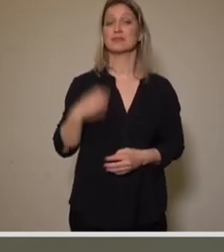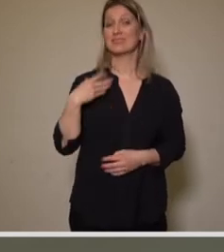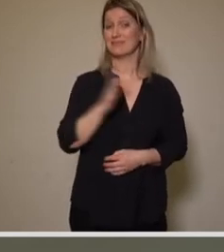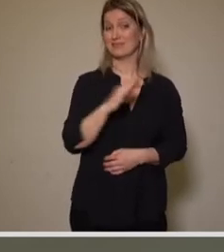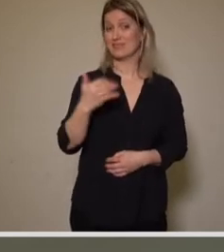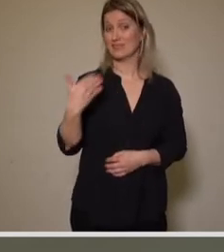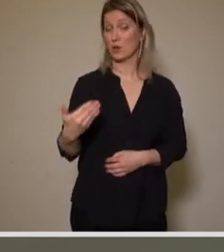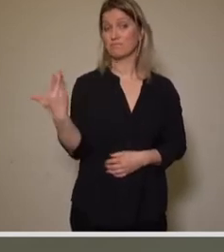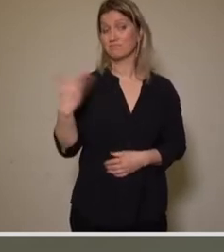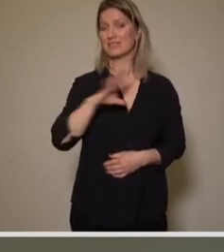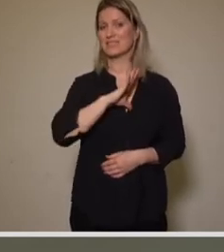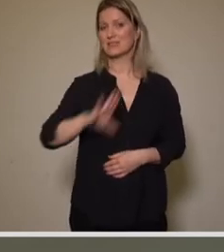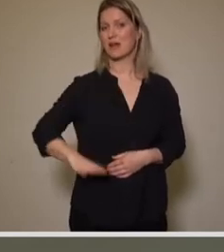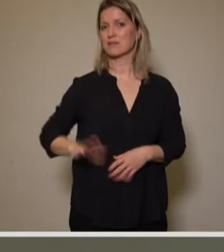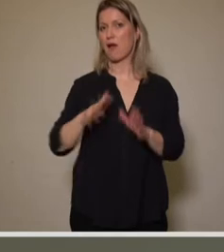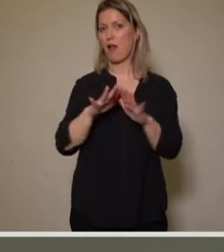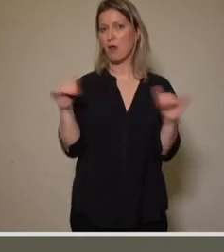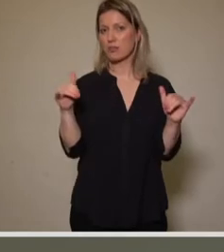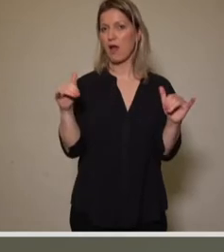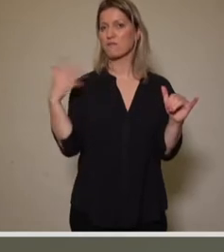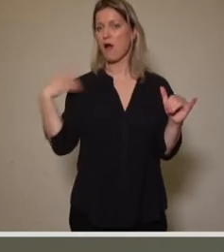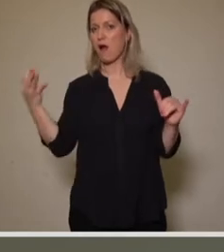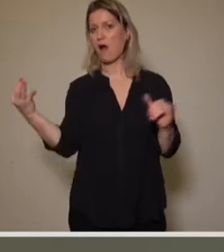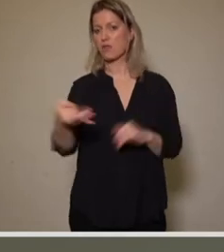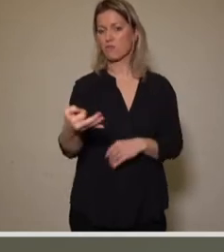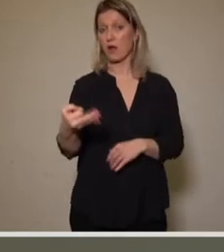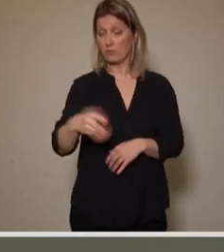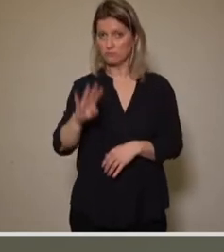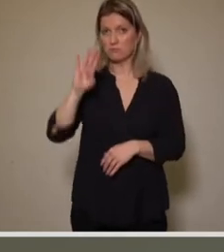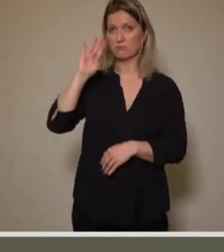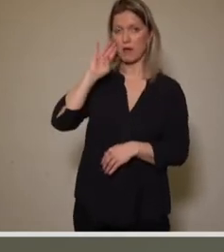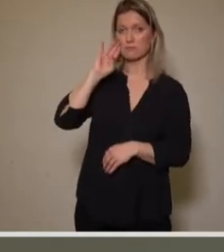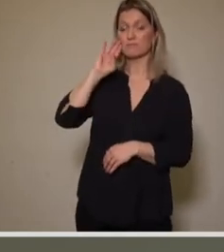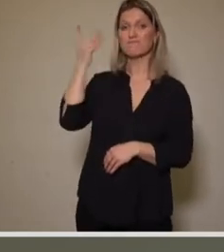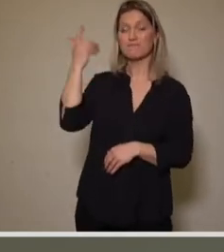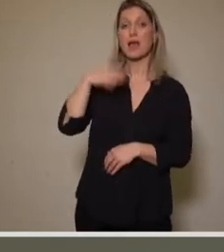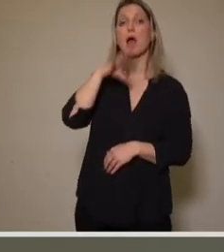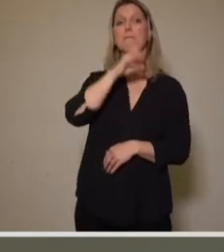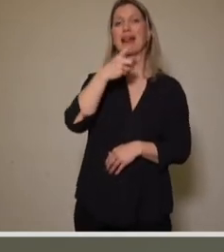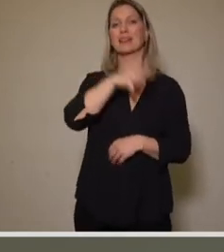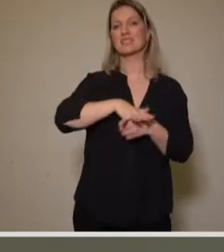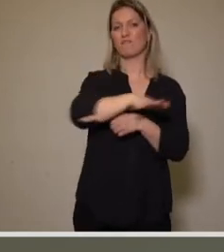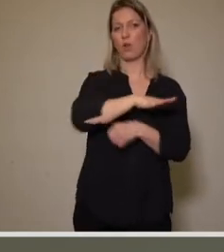Anfrage im Sächsischen Landtag bekannt geworden, dass die 30 Hektar Pillnitzer Flur